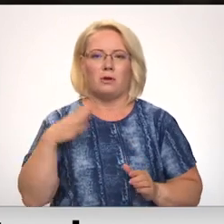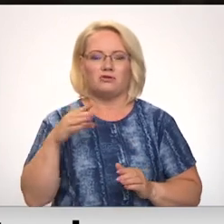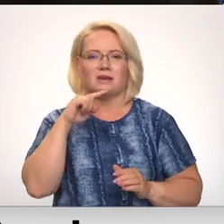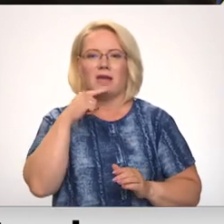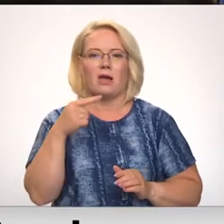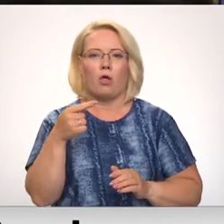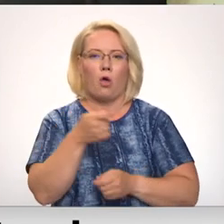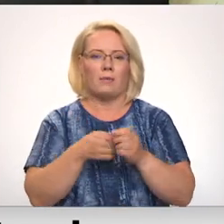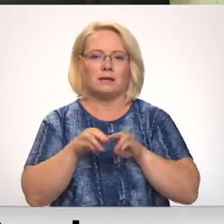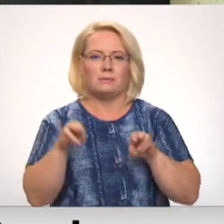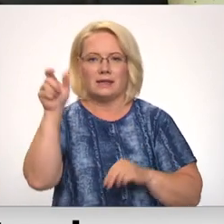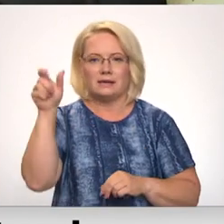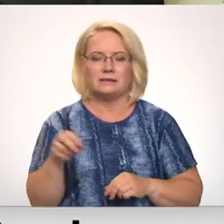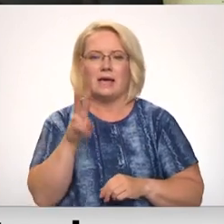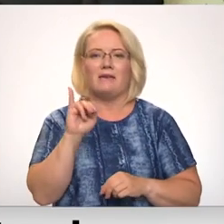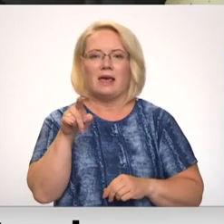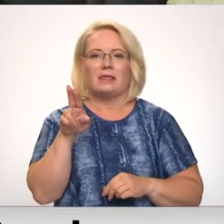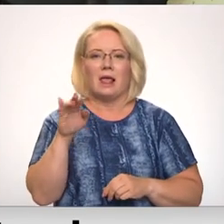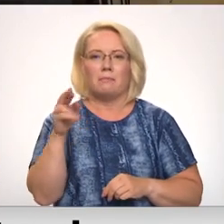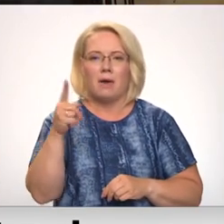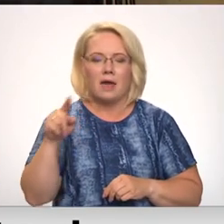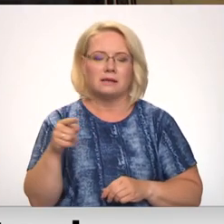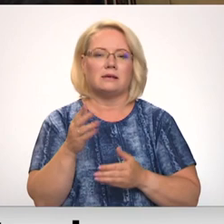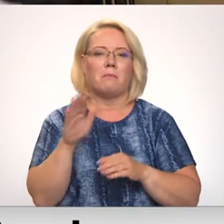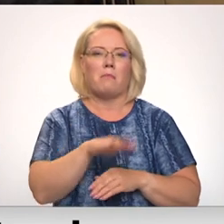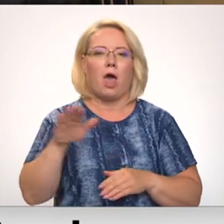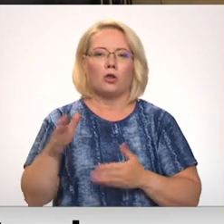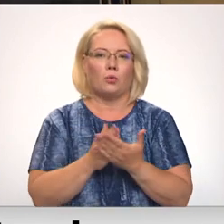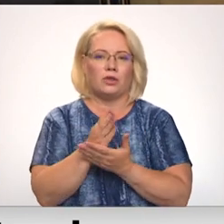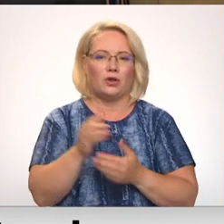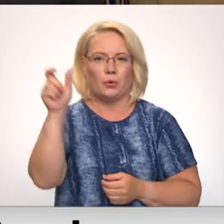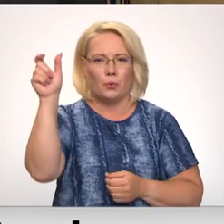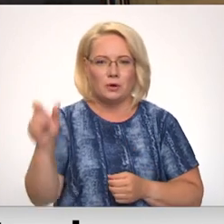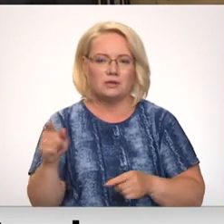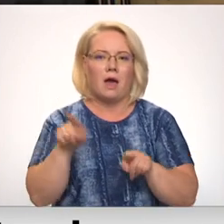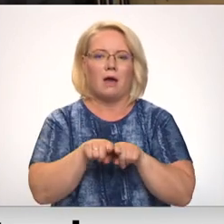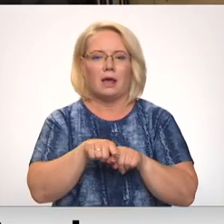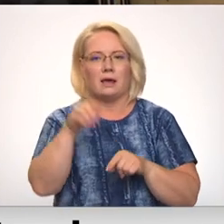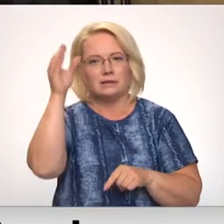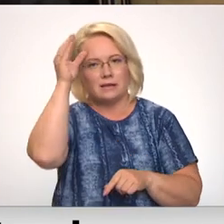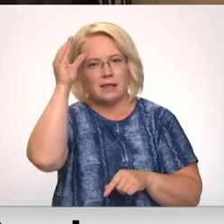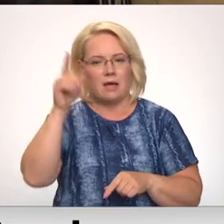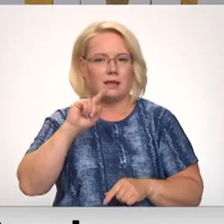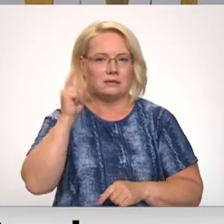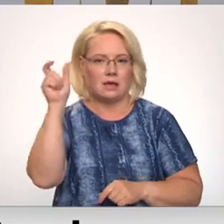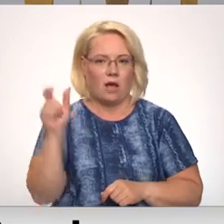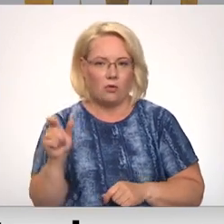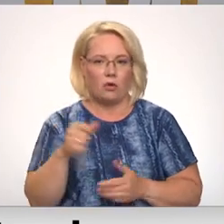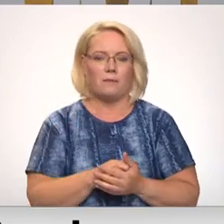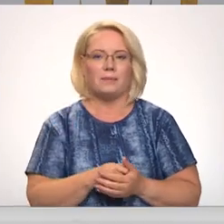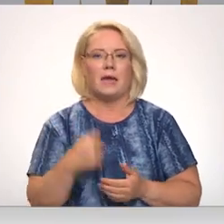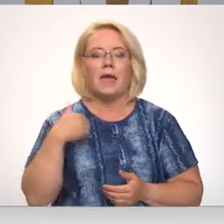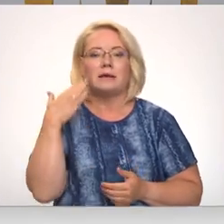raksnieks Riemands Ziedonis, bērnu ķirurgi Cintars Mozgis, jaunā zinātniece Ievas Siliņa. Es ceru, ka vēlētāji dos mums